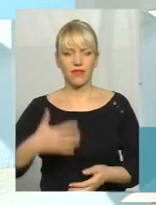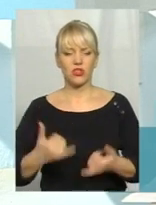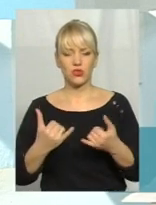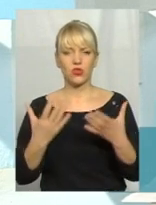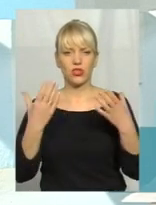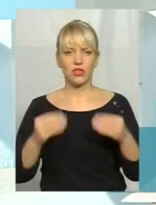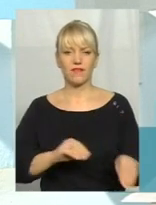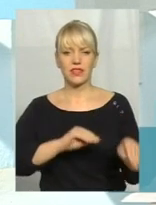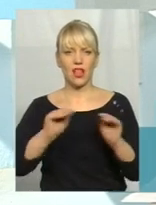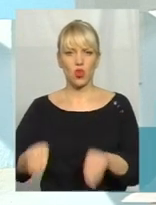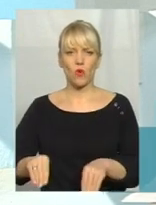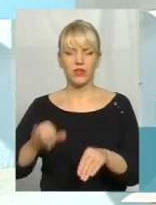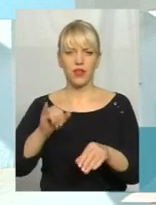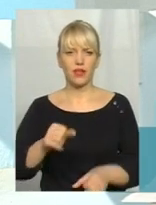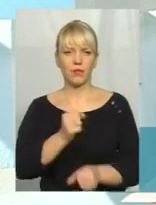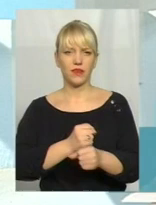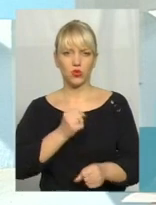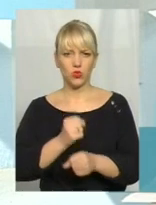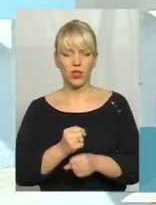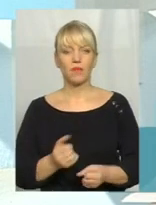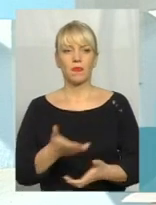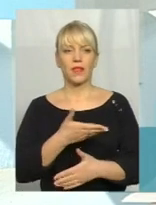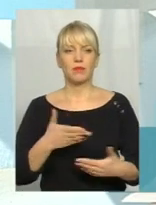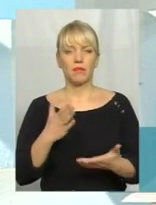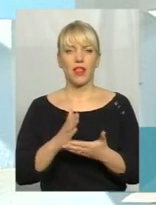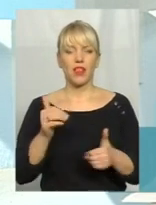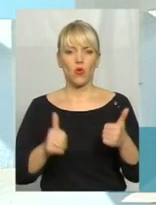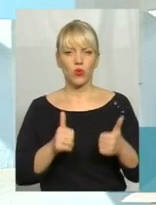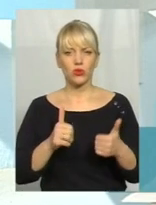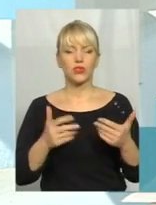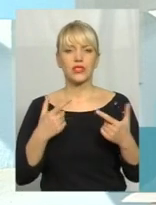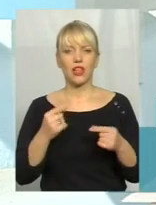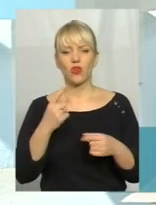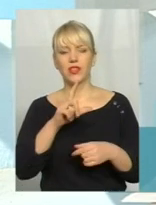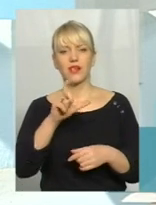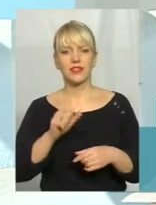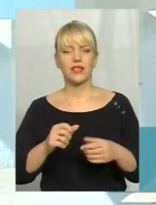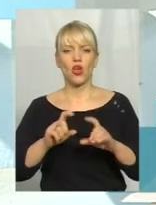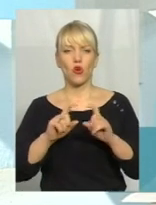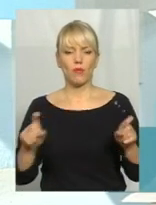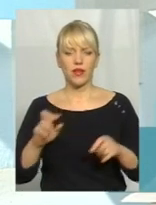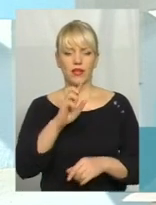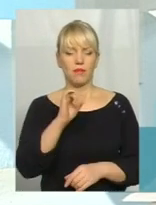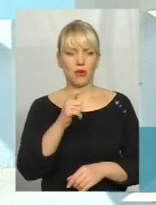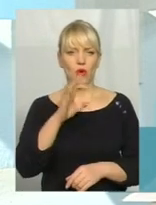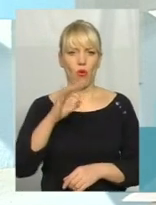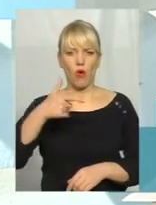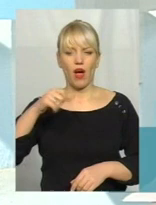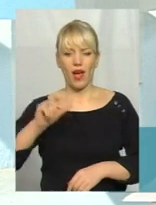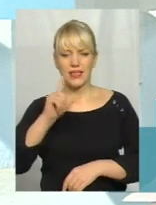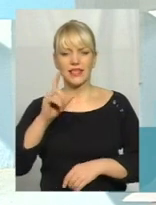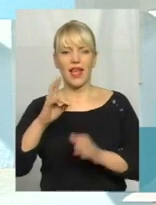встановлена і працює. Ми мали конкурс, де одна з компаній, Біогаз Енерджі, перемогла в конкурсі,